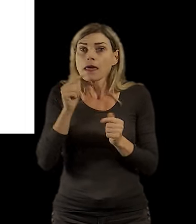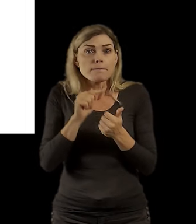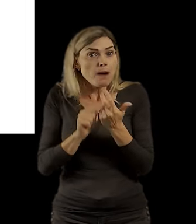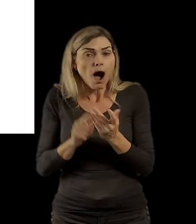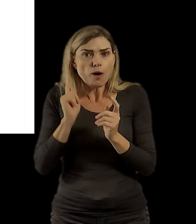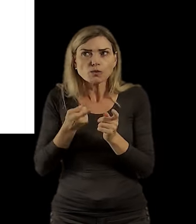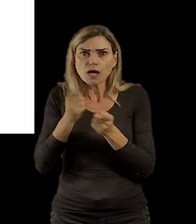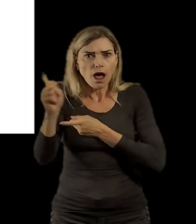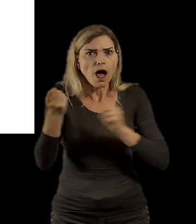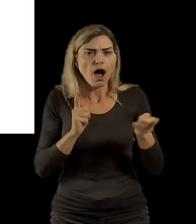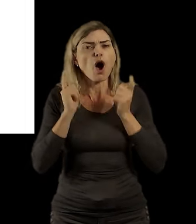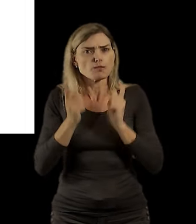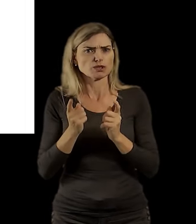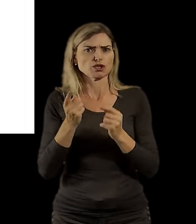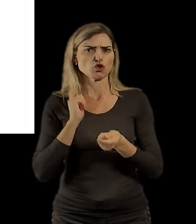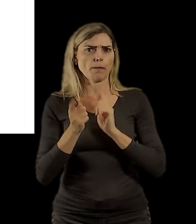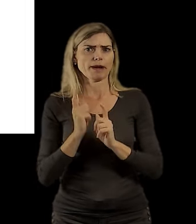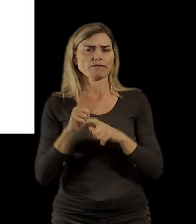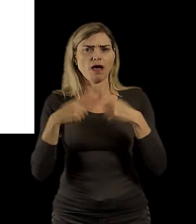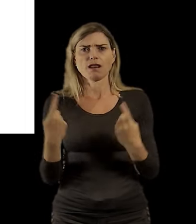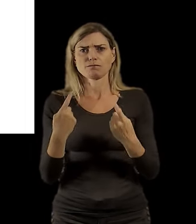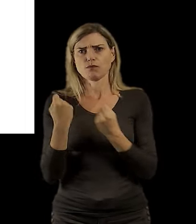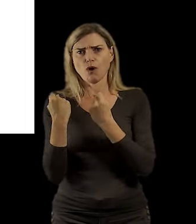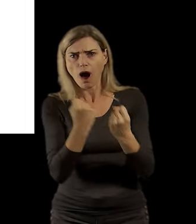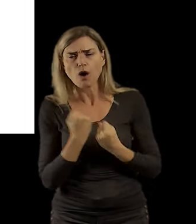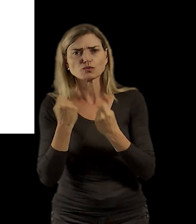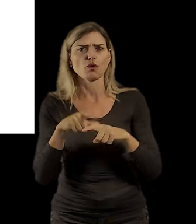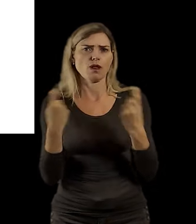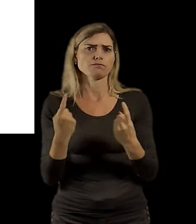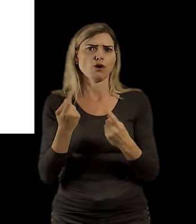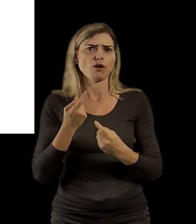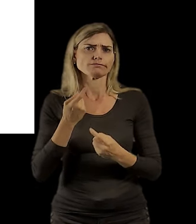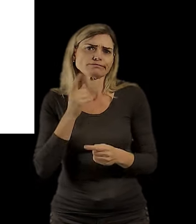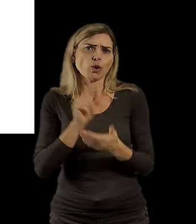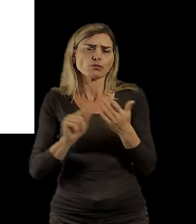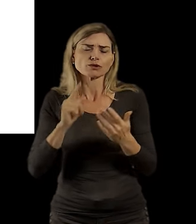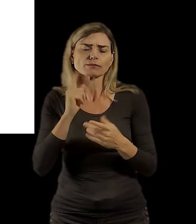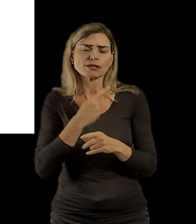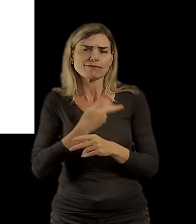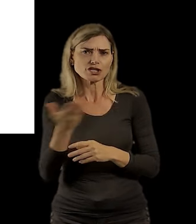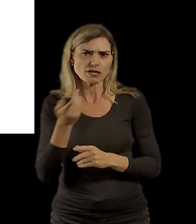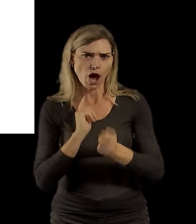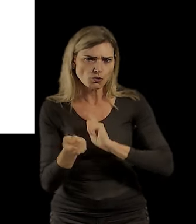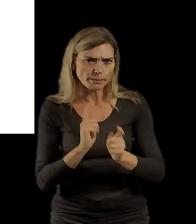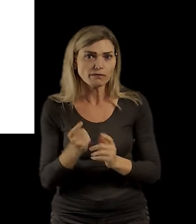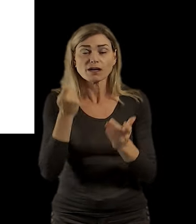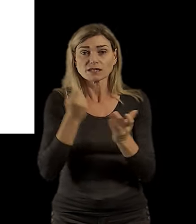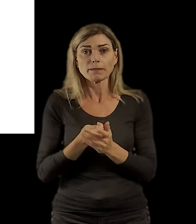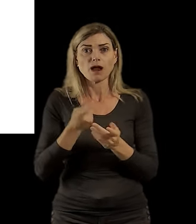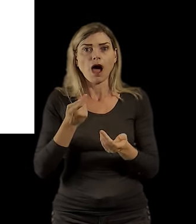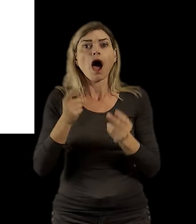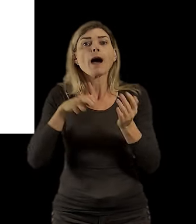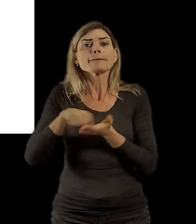což je například ta individuálně automobilová doprava nebo sdílená doprava, veřejná doprava a zdaleka nejméně teda využíváte proto tu pěší